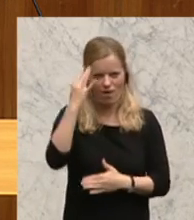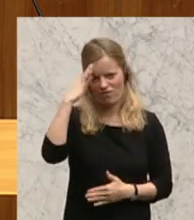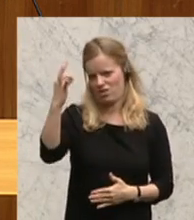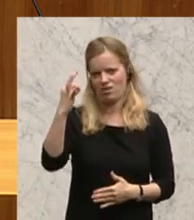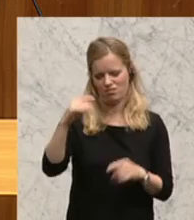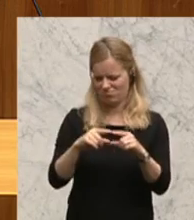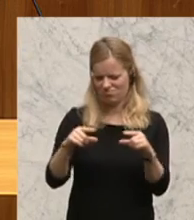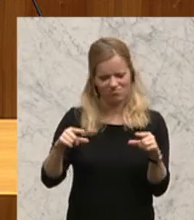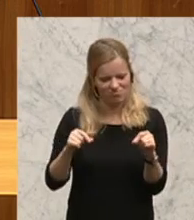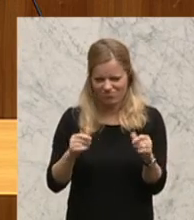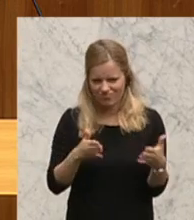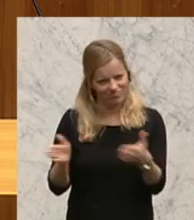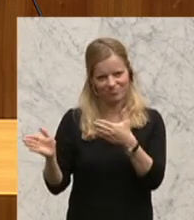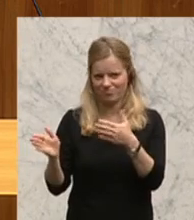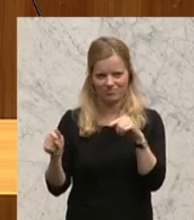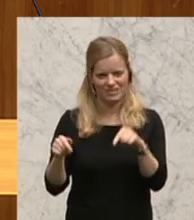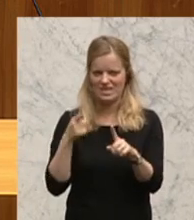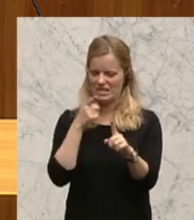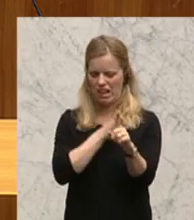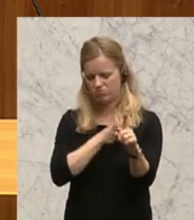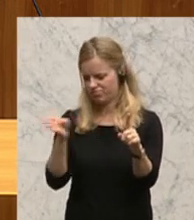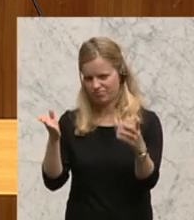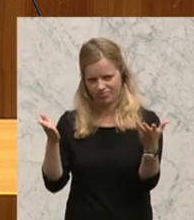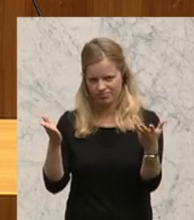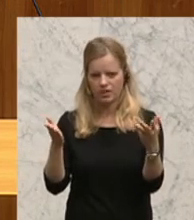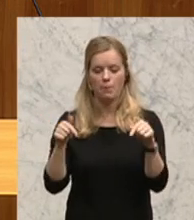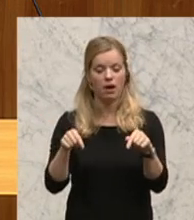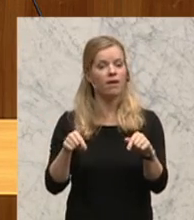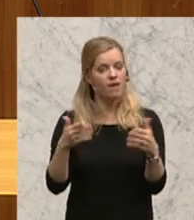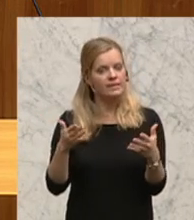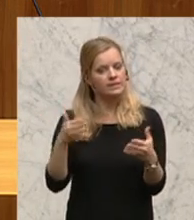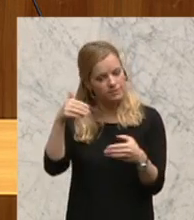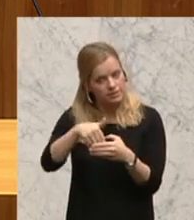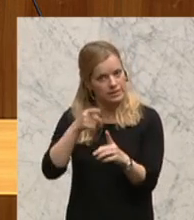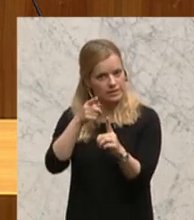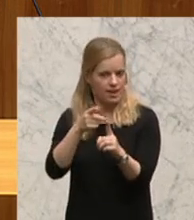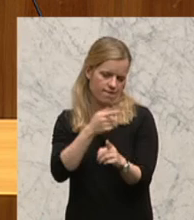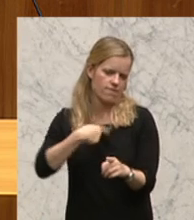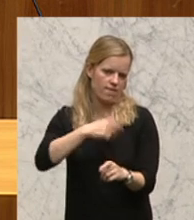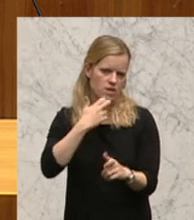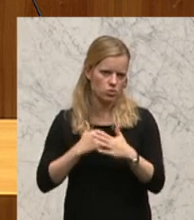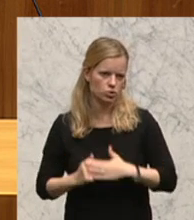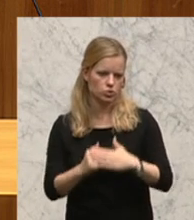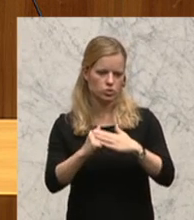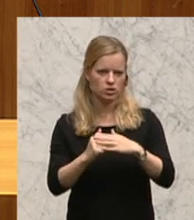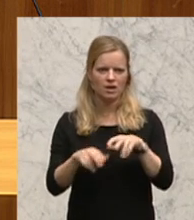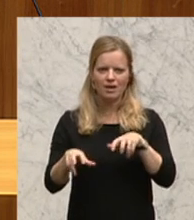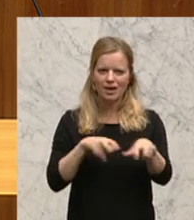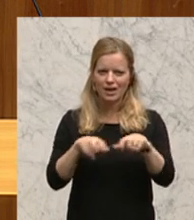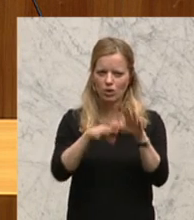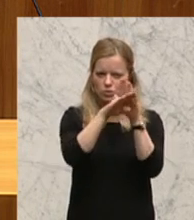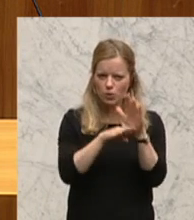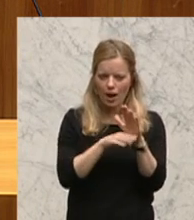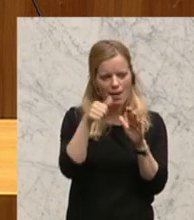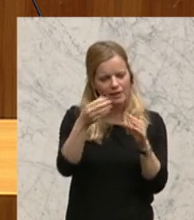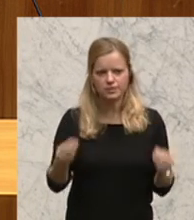wiewohl wir die Zielsetzung sehr unterstützen. Im Regierungsprogramm eine gute Sache, die Sie drin